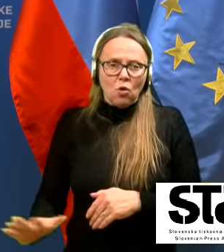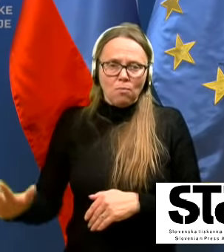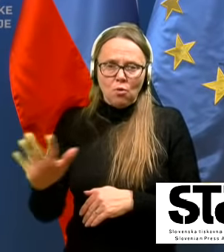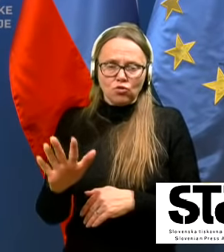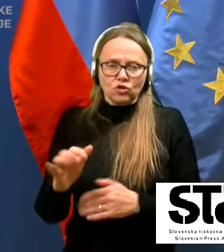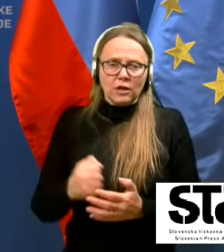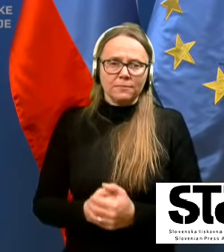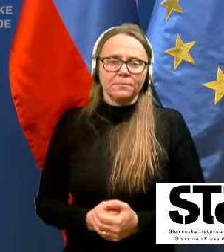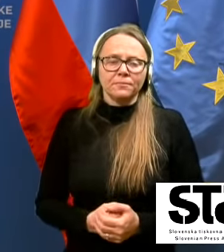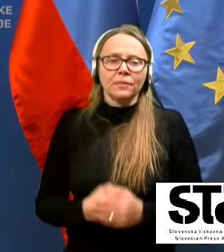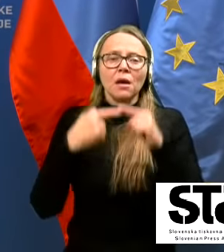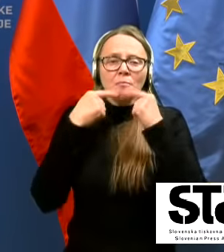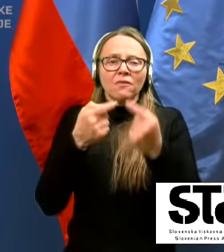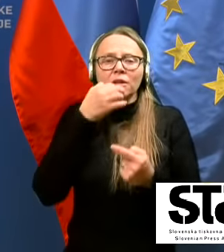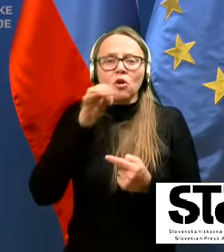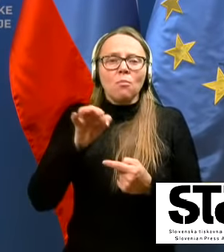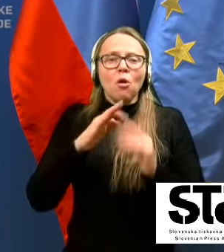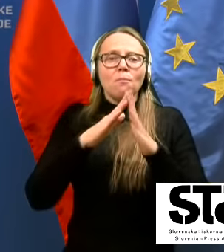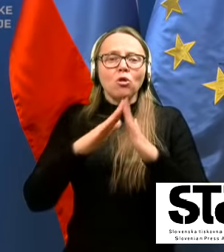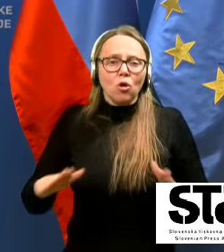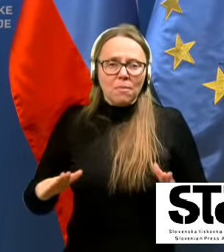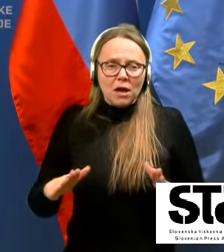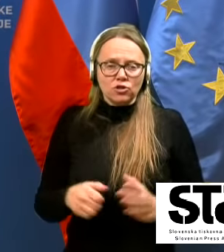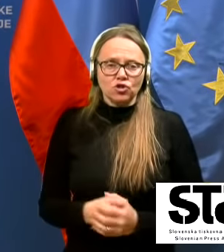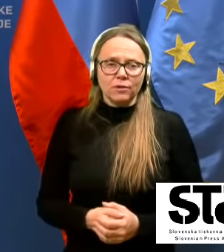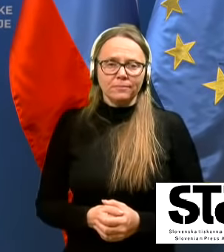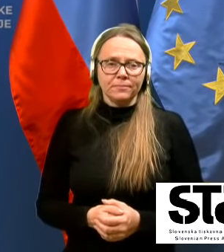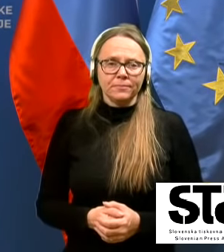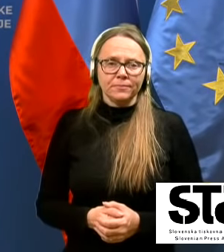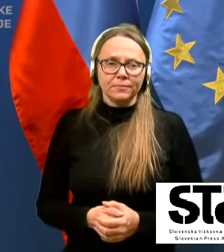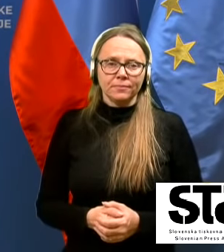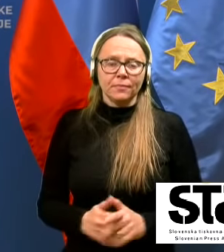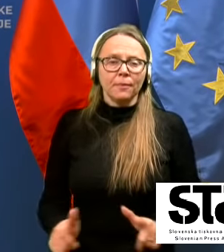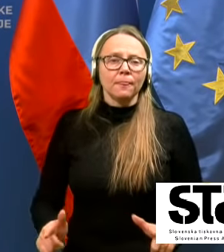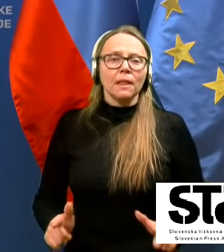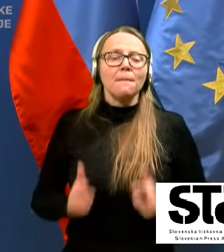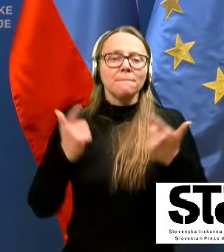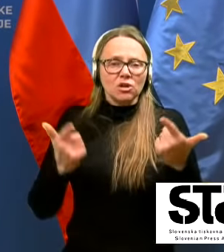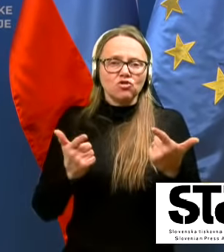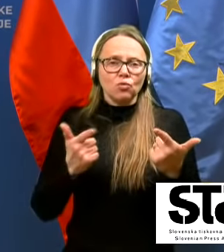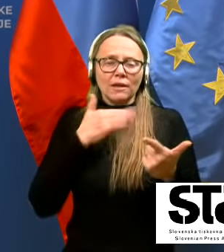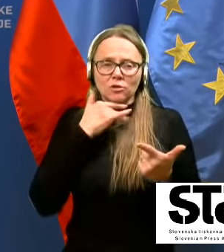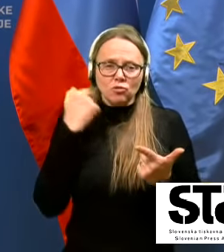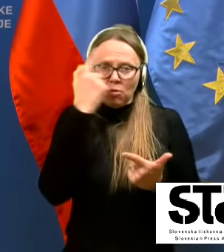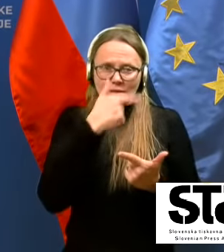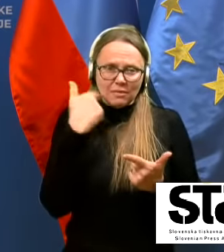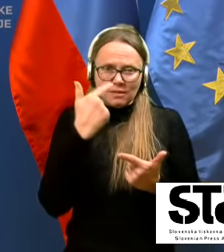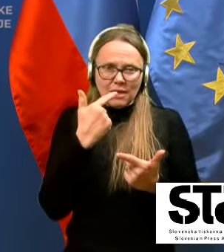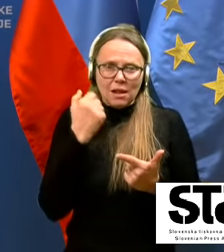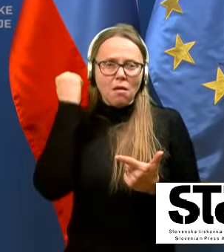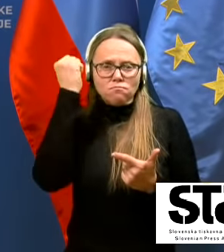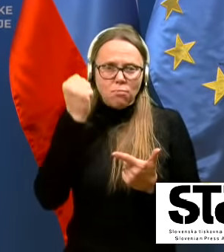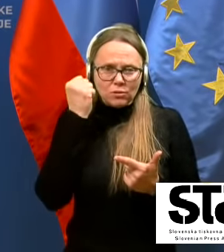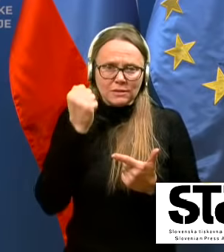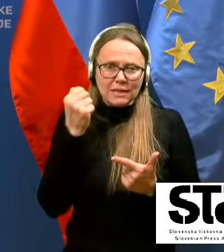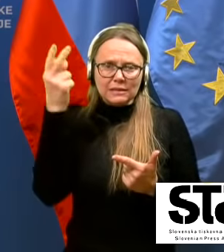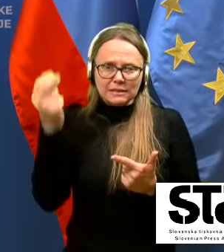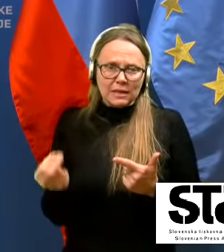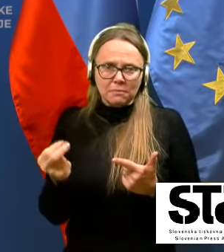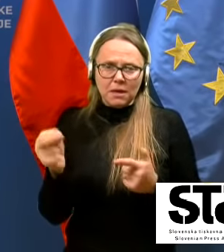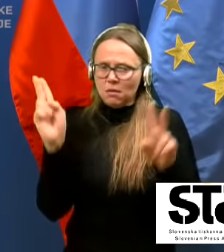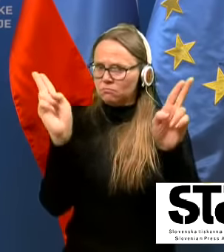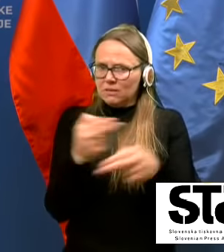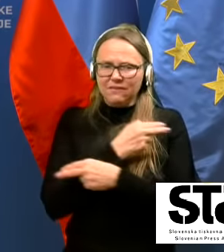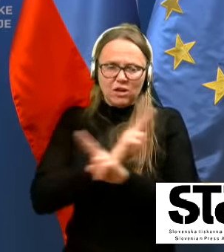Torej, povedano bolj po domače, preživljane vikendov v Bosni ali pa v Srbiji ni več mogoče.